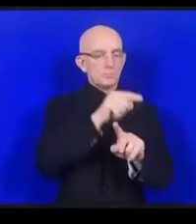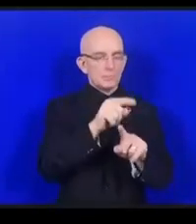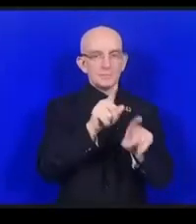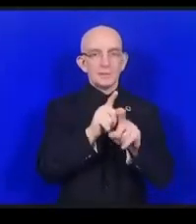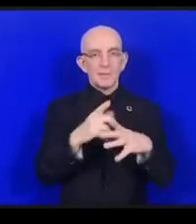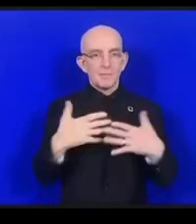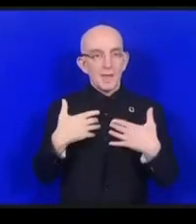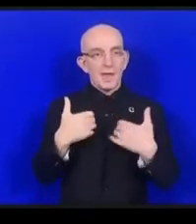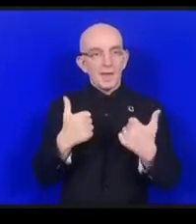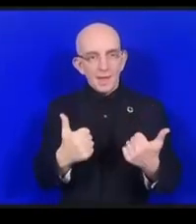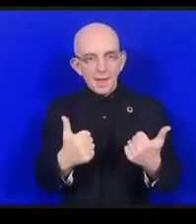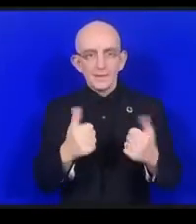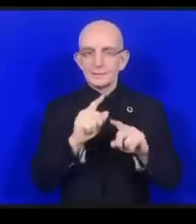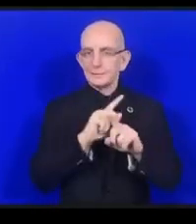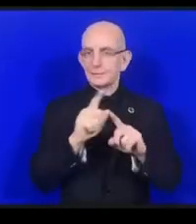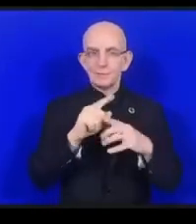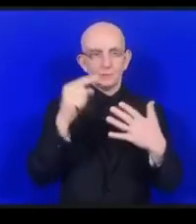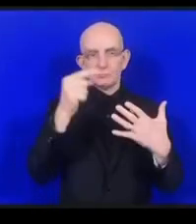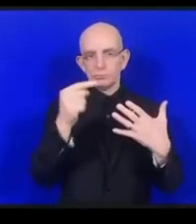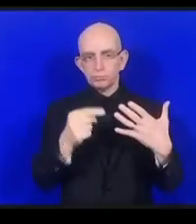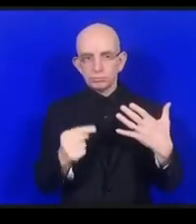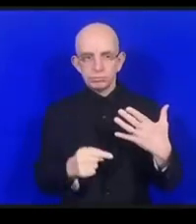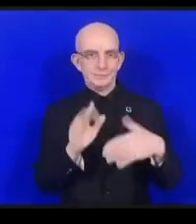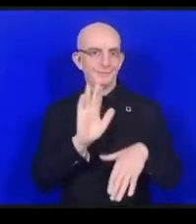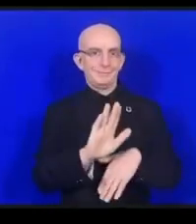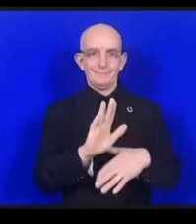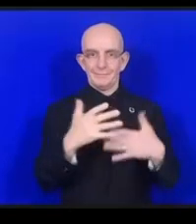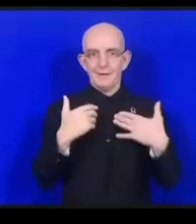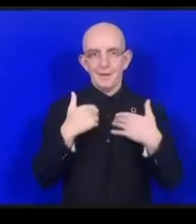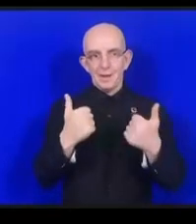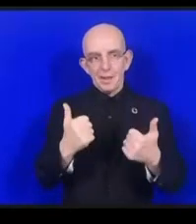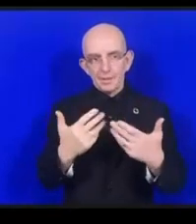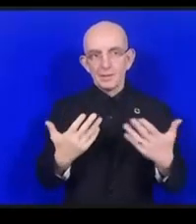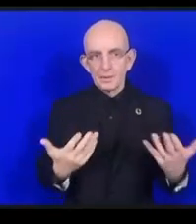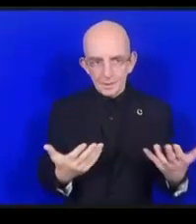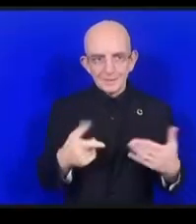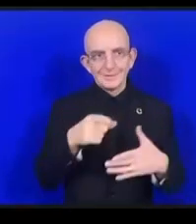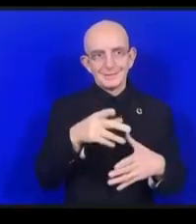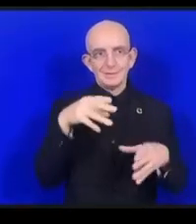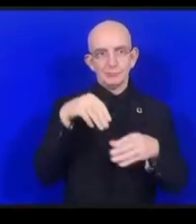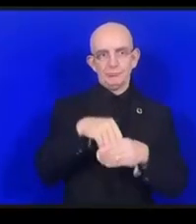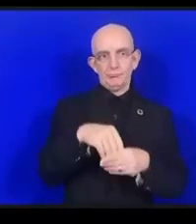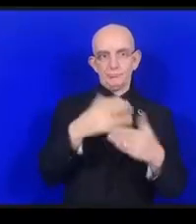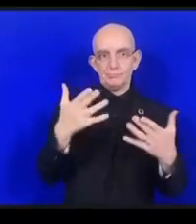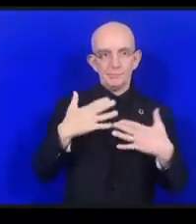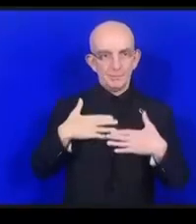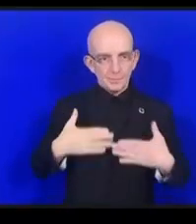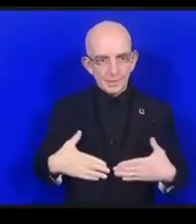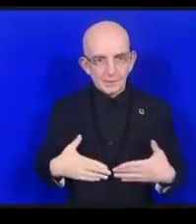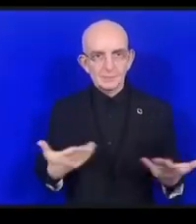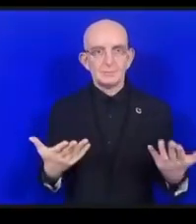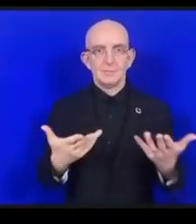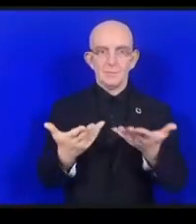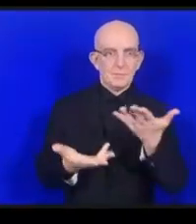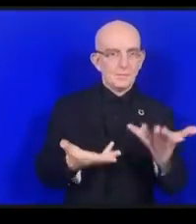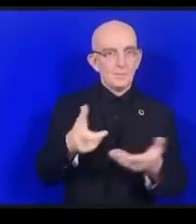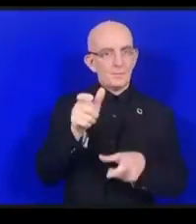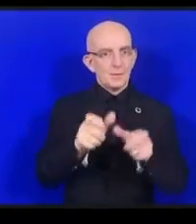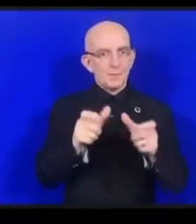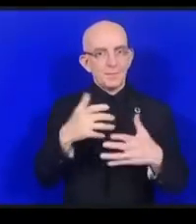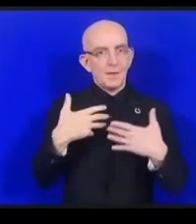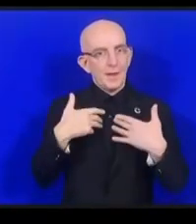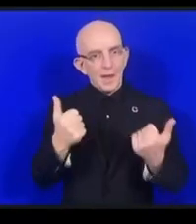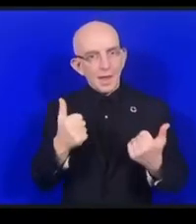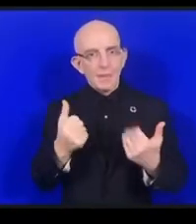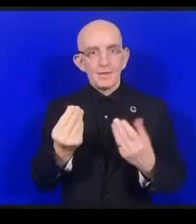体に移植されたりしてそれが健康を維持しますそれからきれいな水と衛生そして安